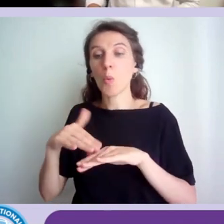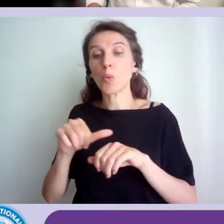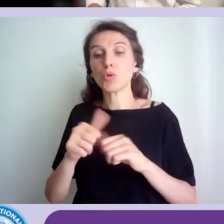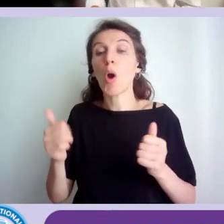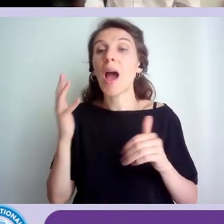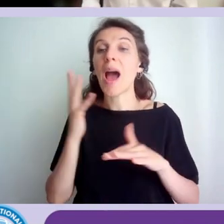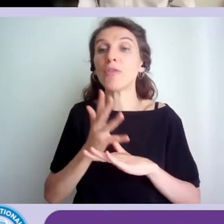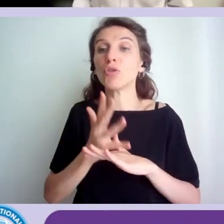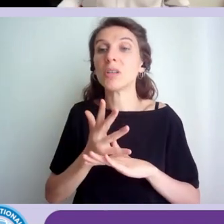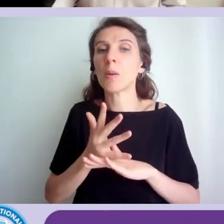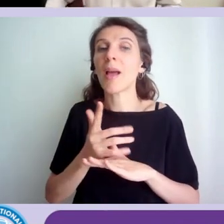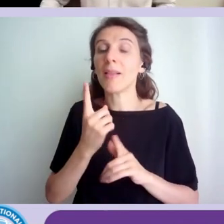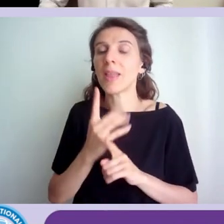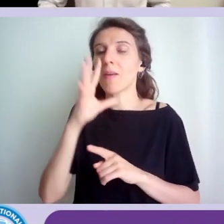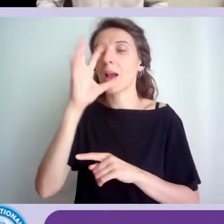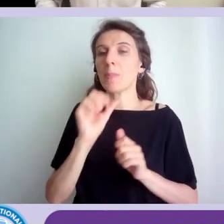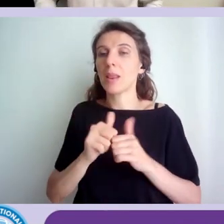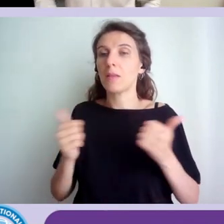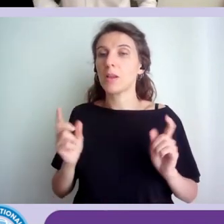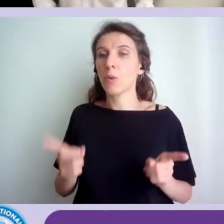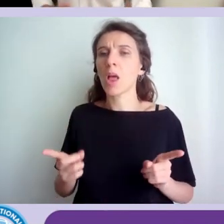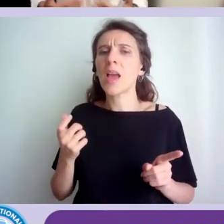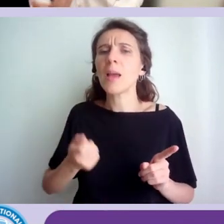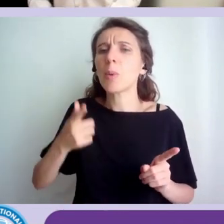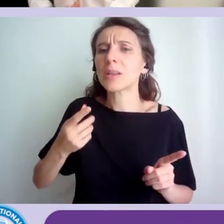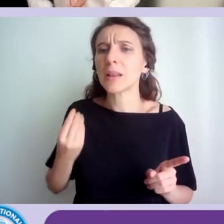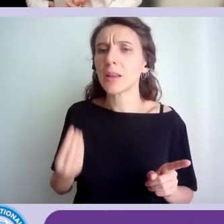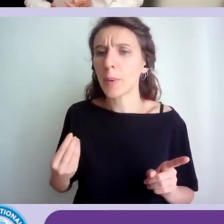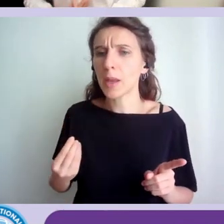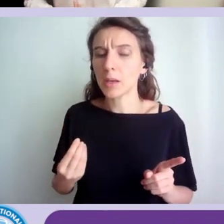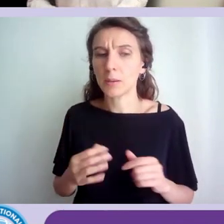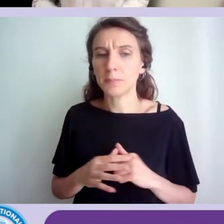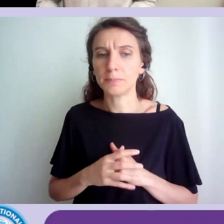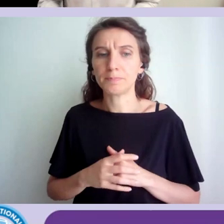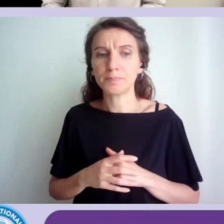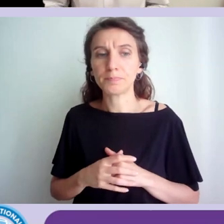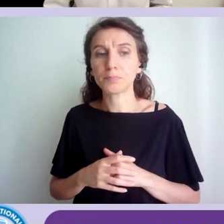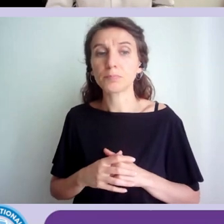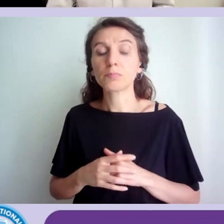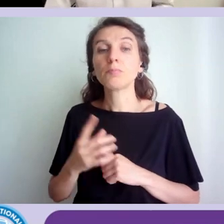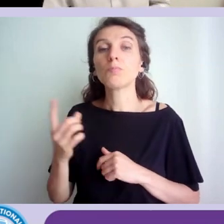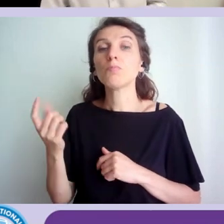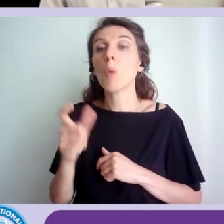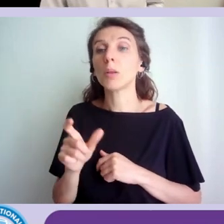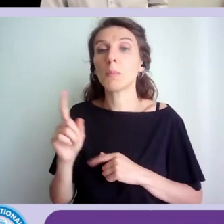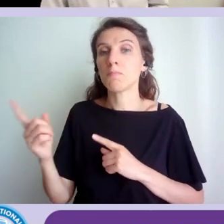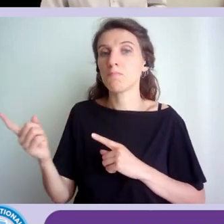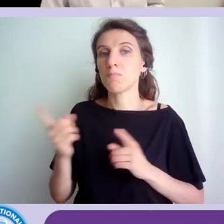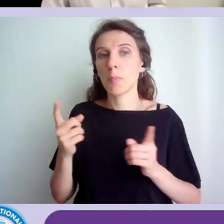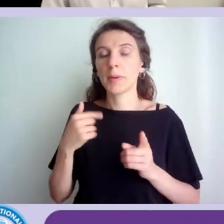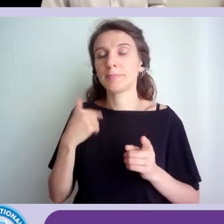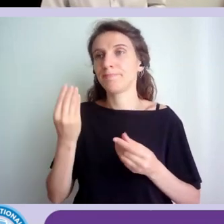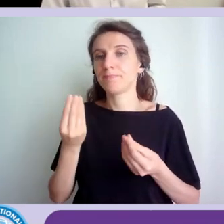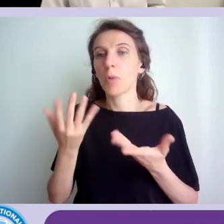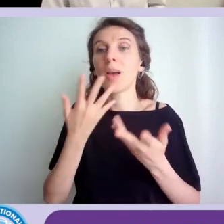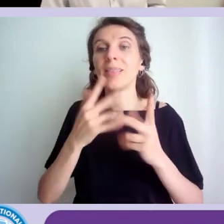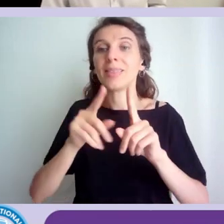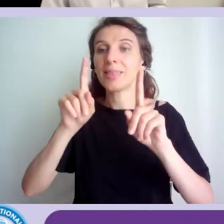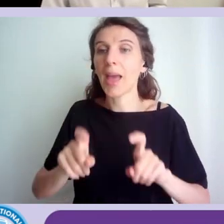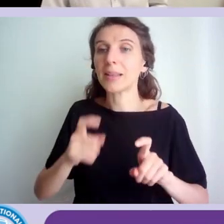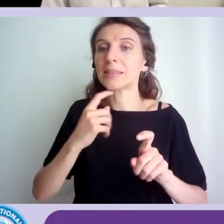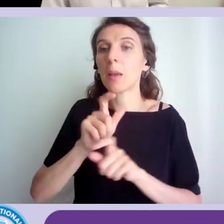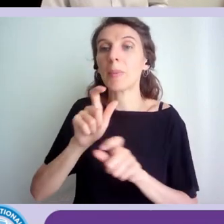importante? Perché, faccio un esempio, quando facciamo dei test di usabilità con persone con